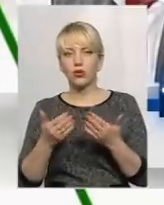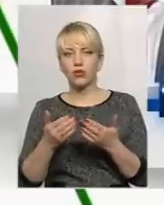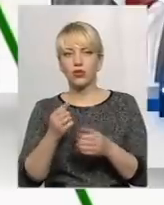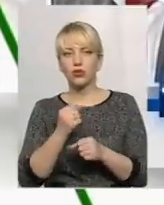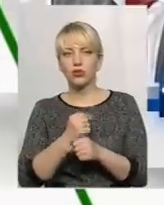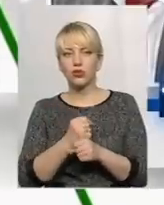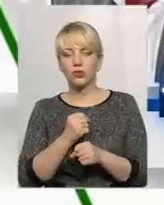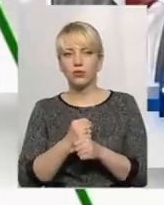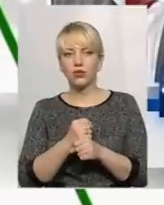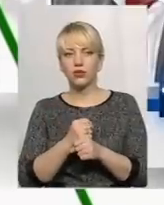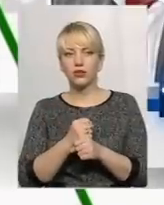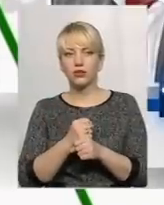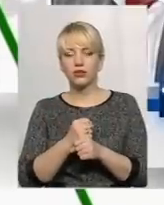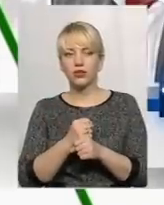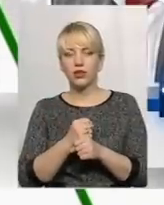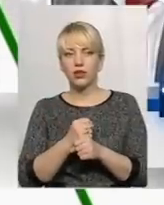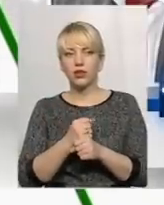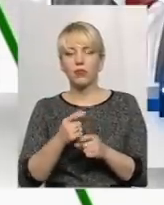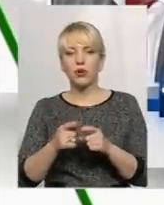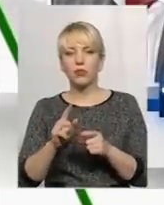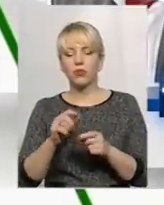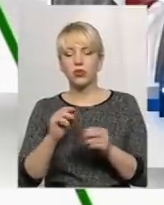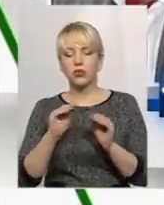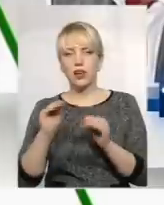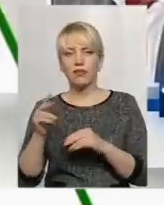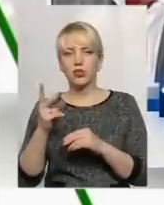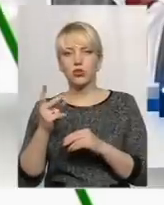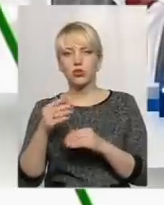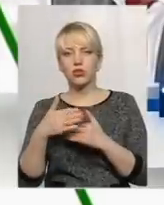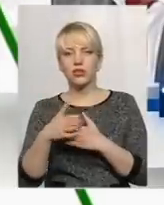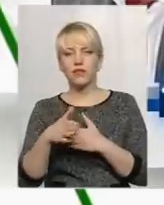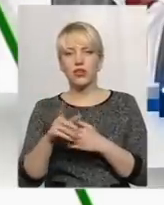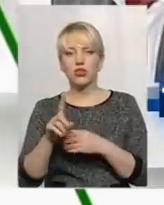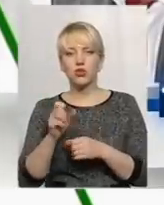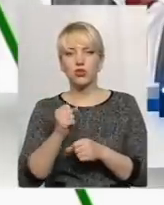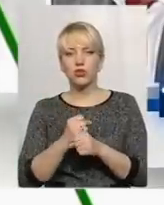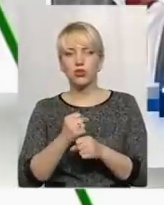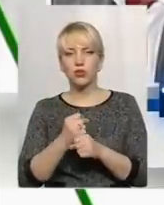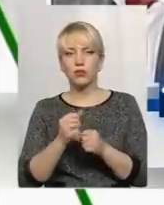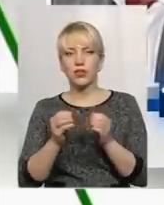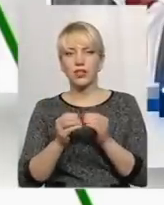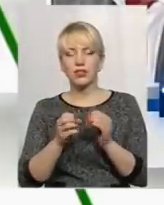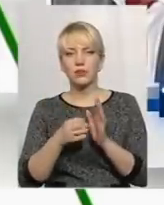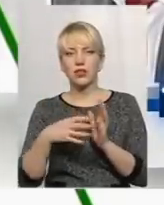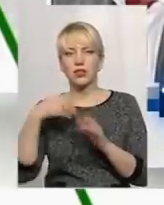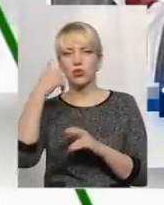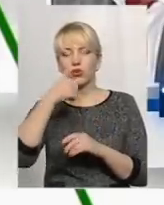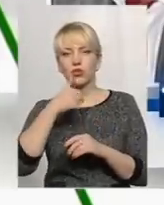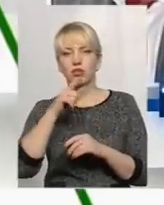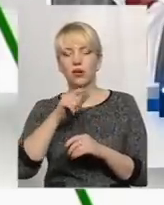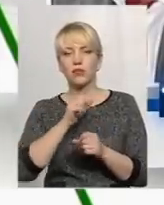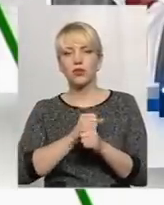другий вхід, поставити двойні двері, що й зроблено Проти Щербицький 15 років працює там